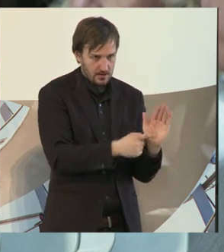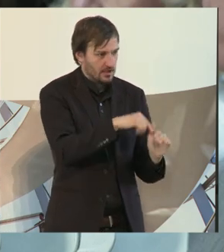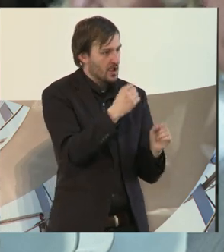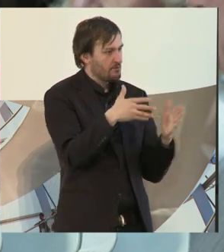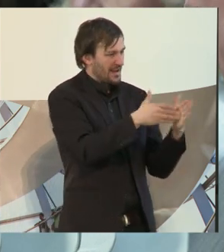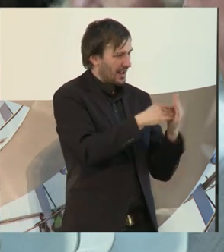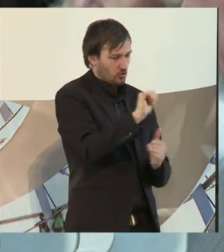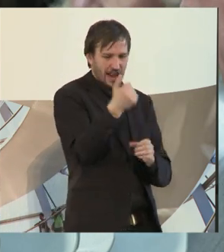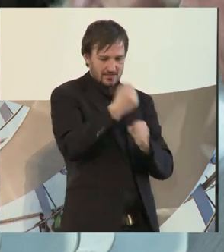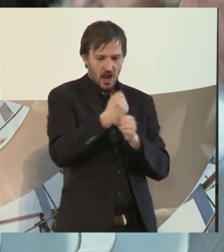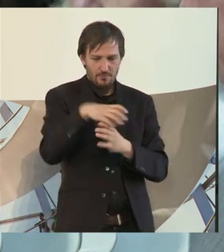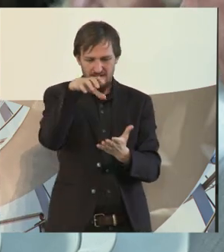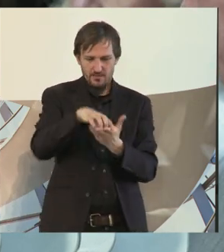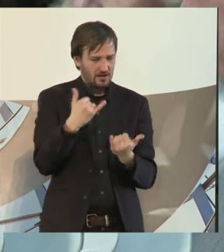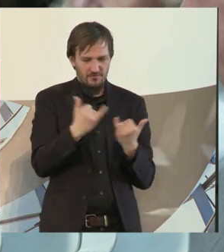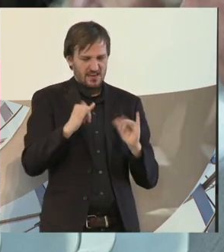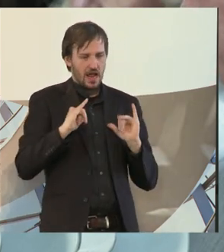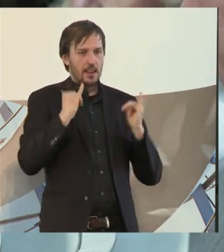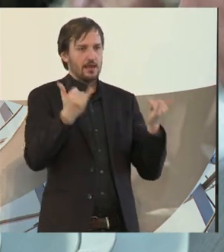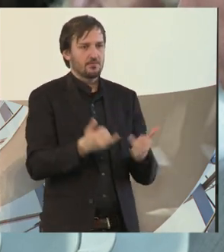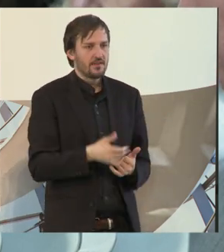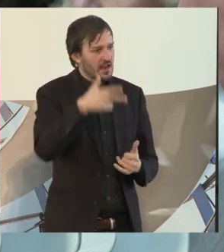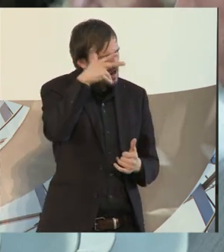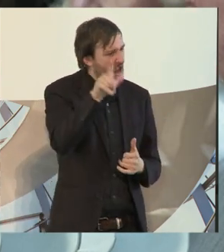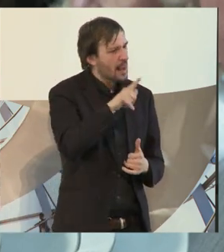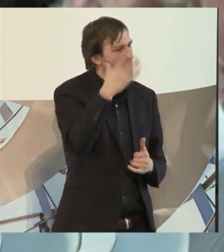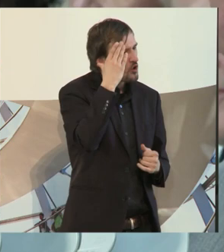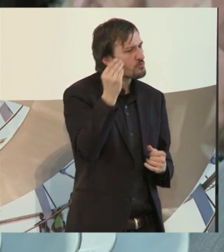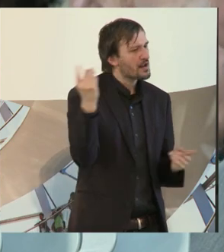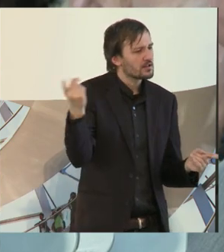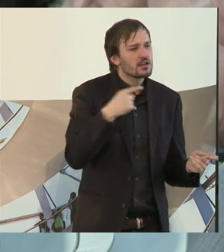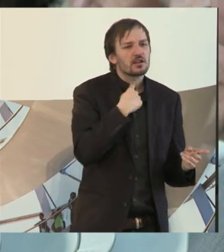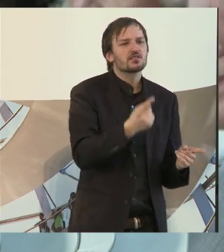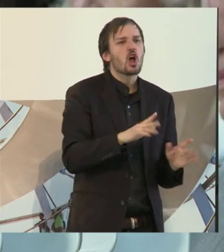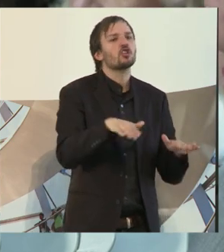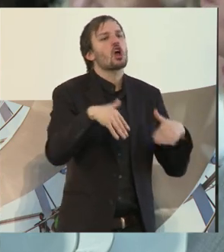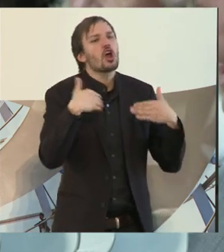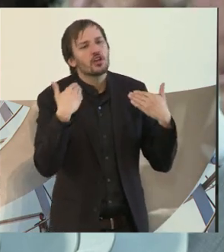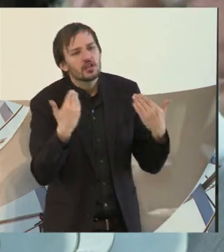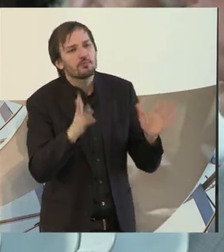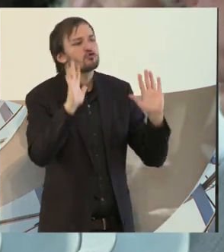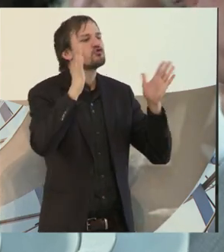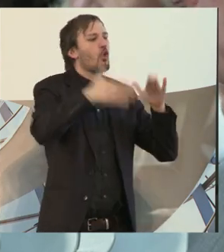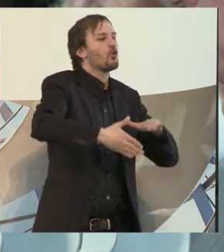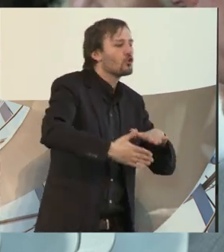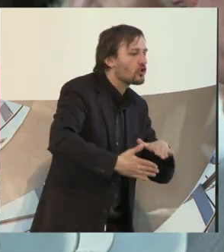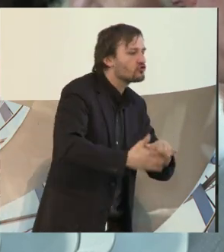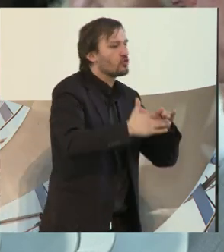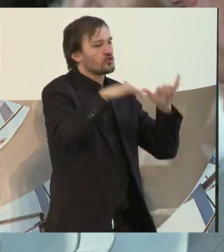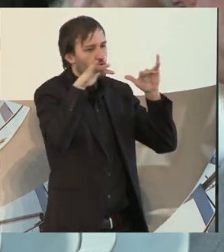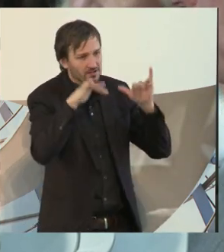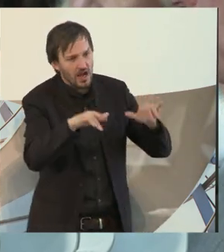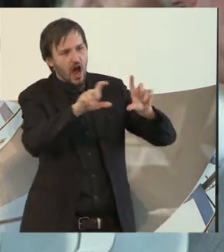Arbeitsmarkt erlebt habe. Herr Laumann hat in der ersten Runde gesagt, ja, es gibt ja schon gewisse Unterstützungsmechanismen, die